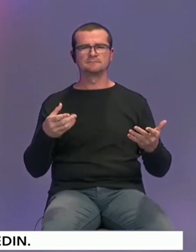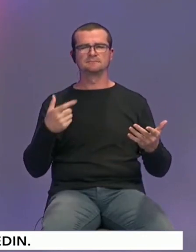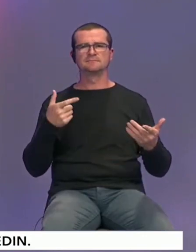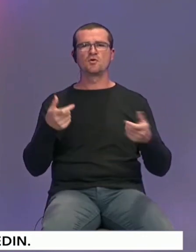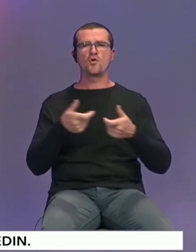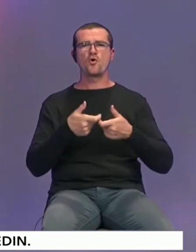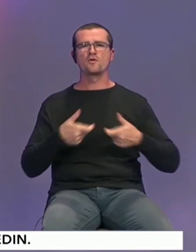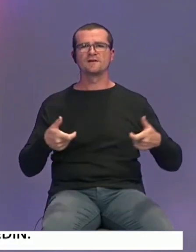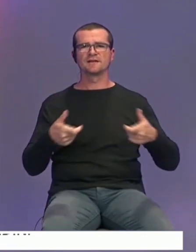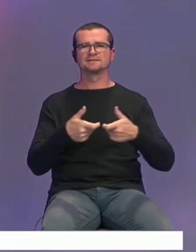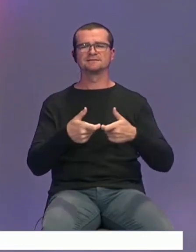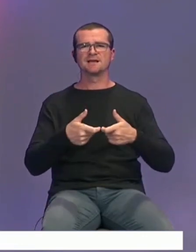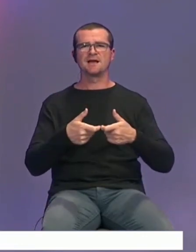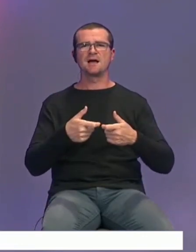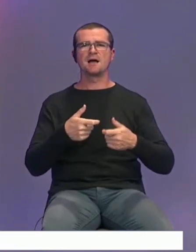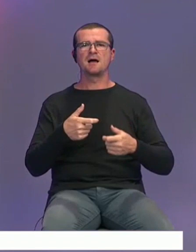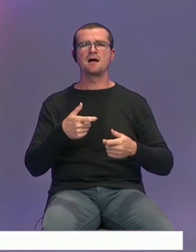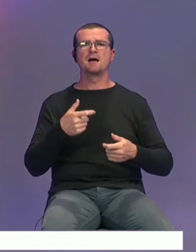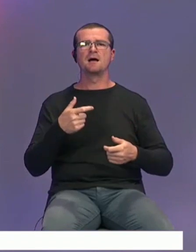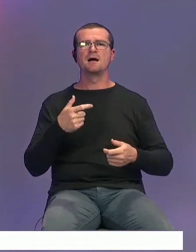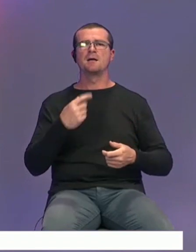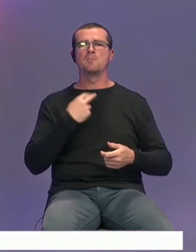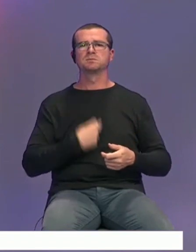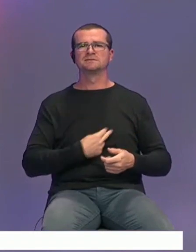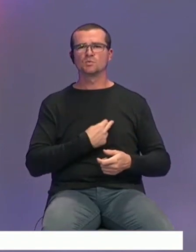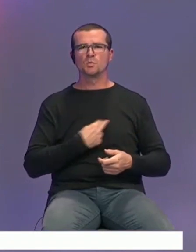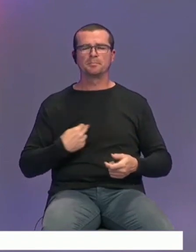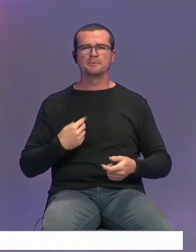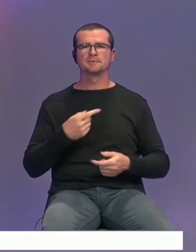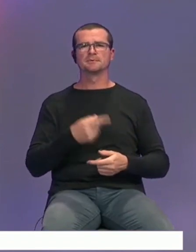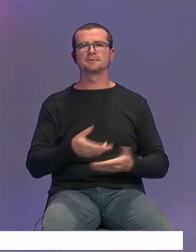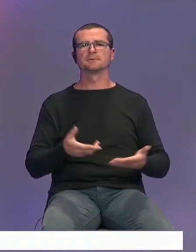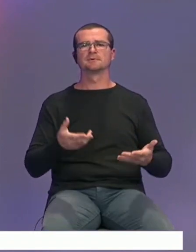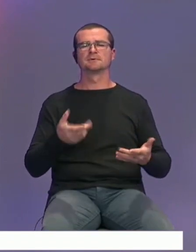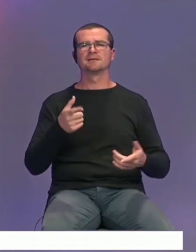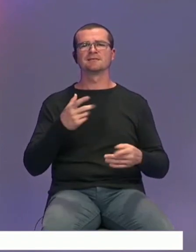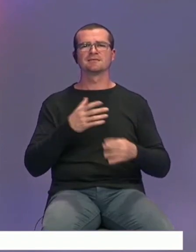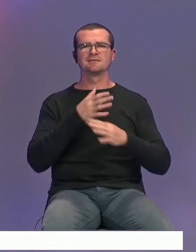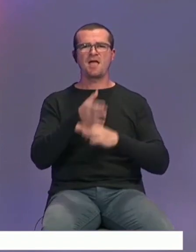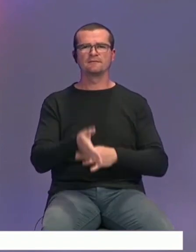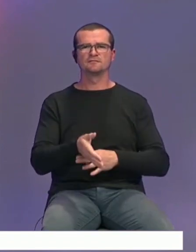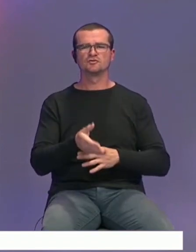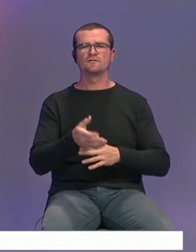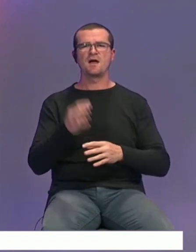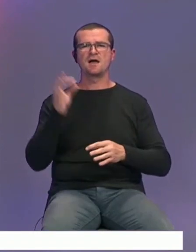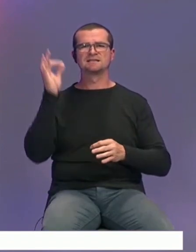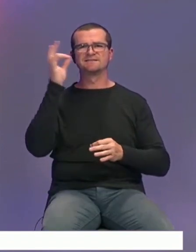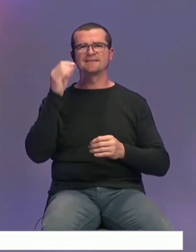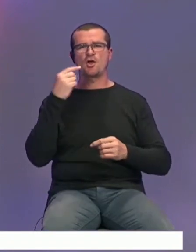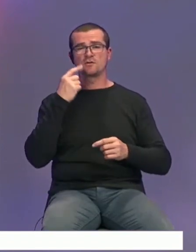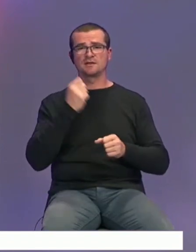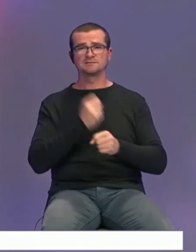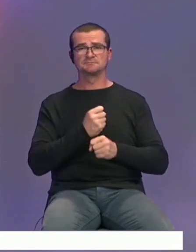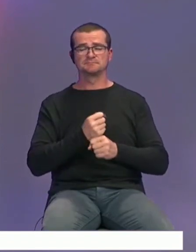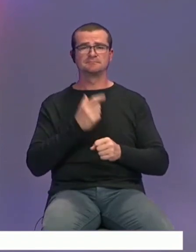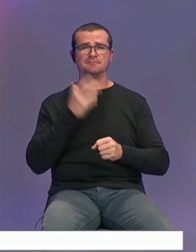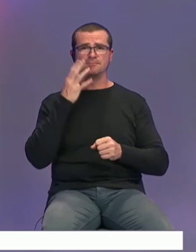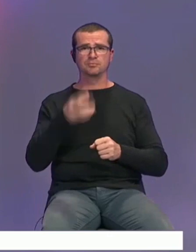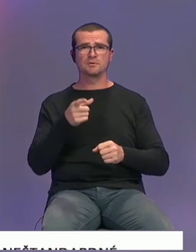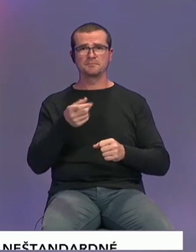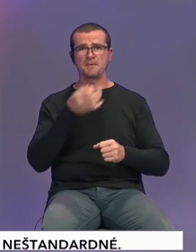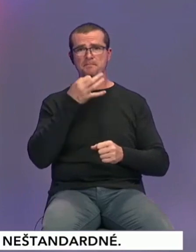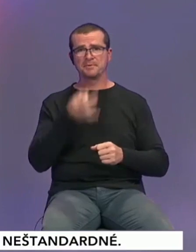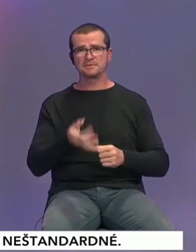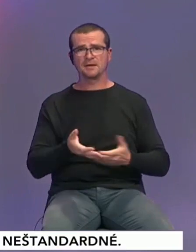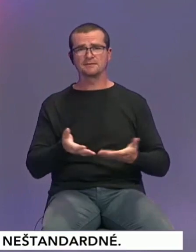konferencie biskupov, čo by chceli v rámci nejakej takej pripomienky tejto návštevy Sv. Otca zrealizovať, tak budem sa ho na toto